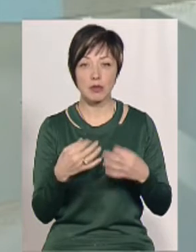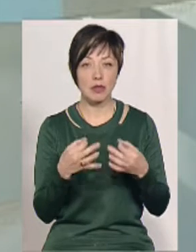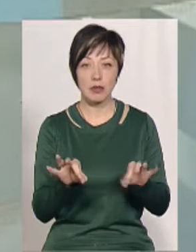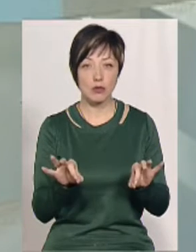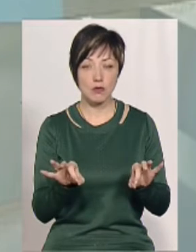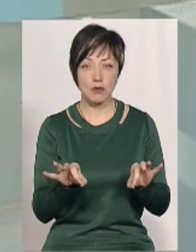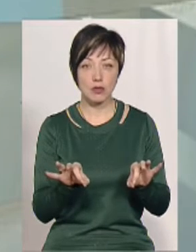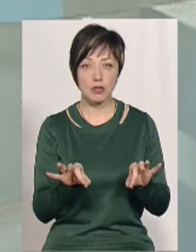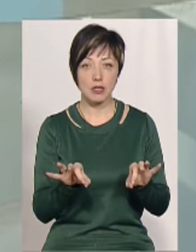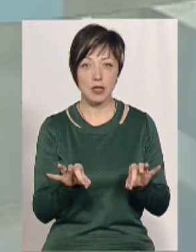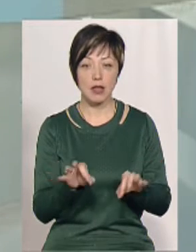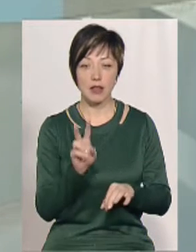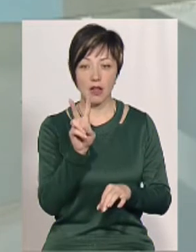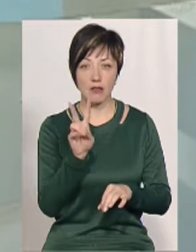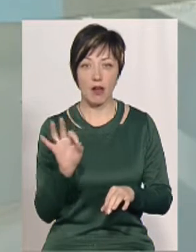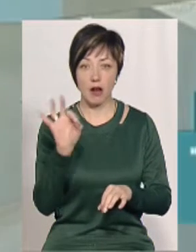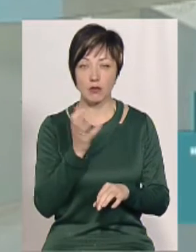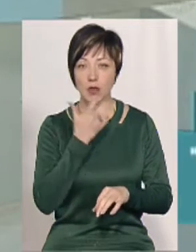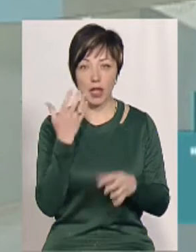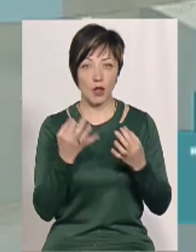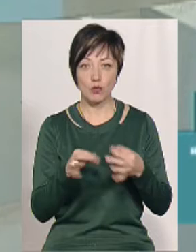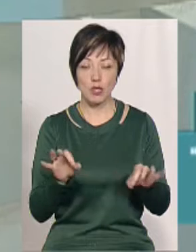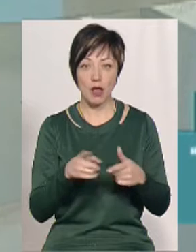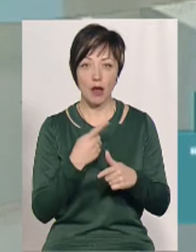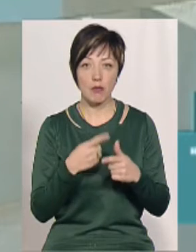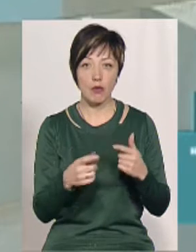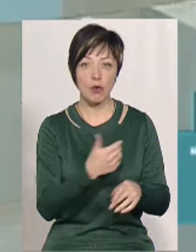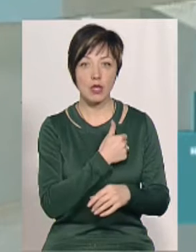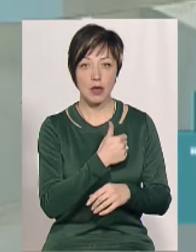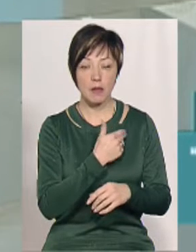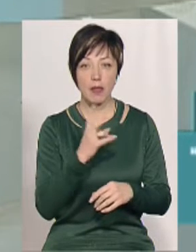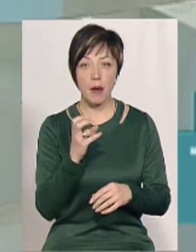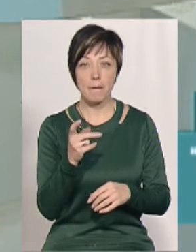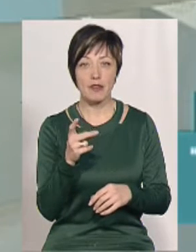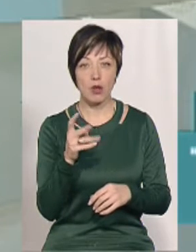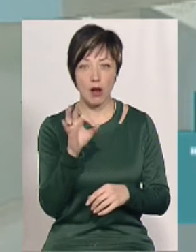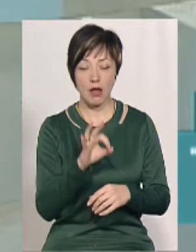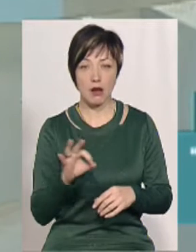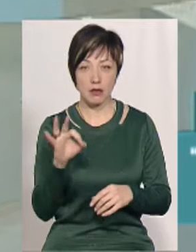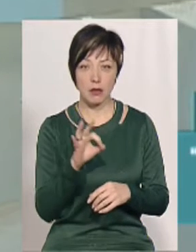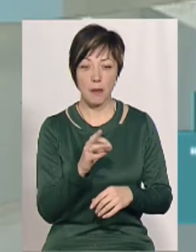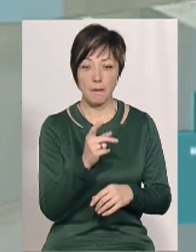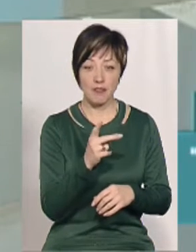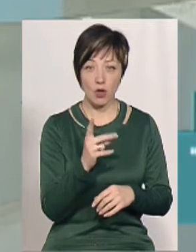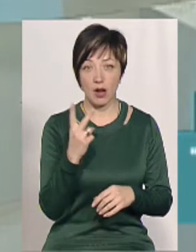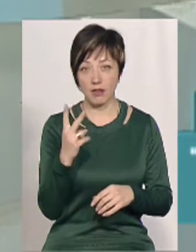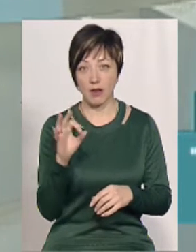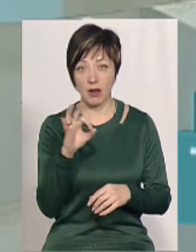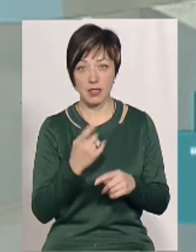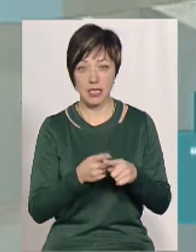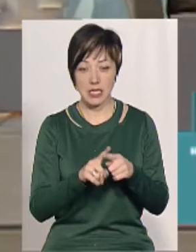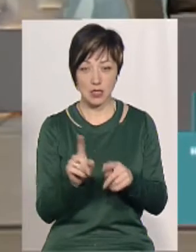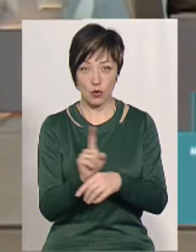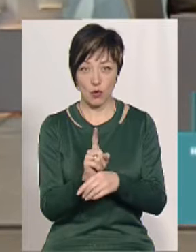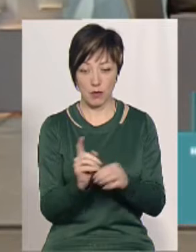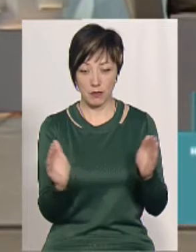не дати на 2 градуси потепління, не допустити, або хоча б навіть на 1,5-2 градуси за ці